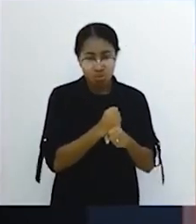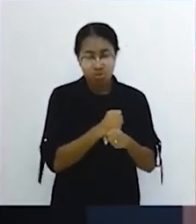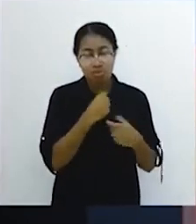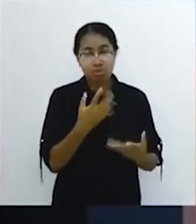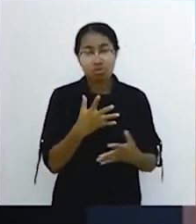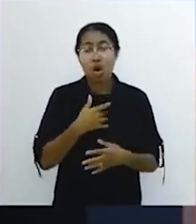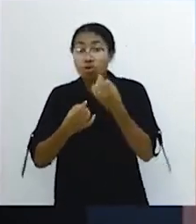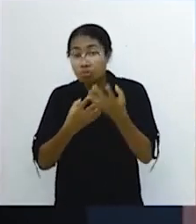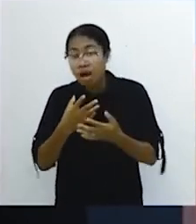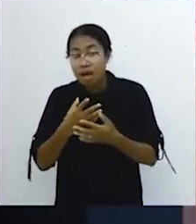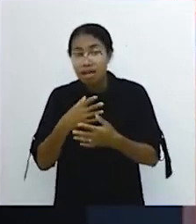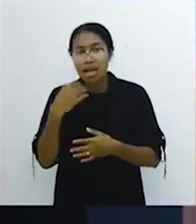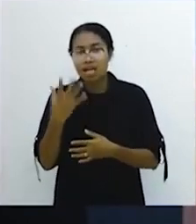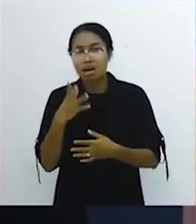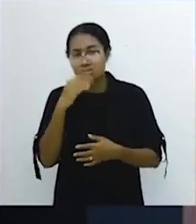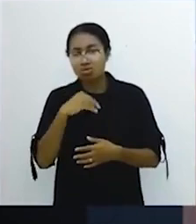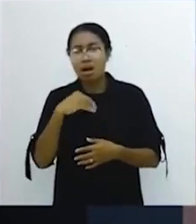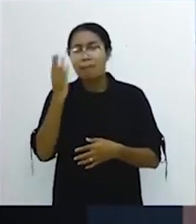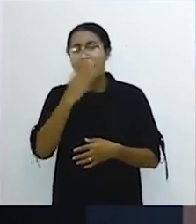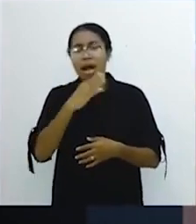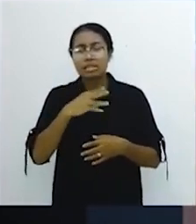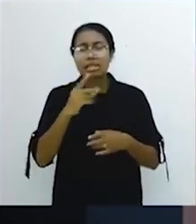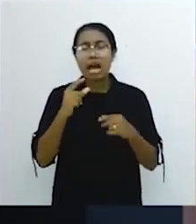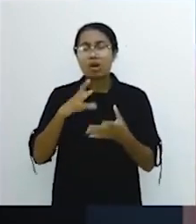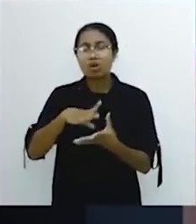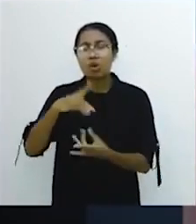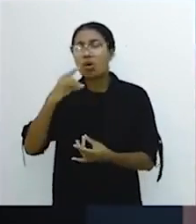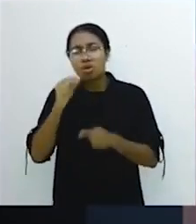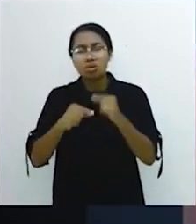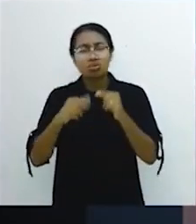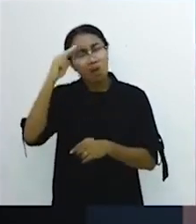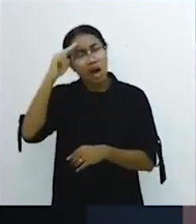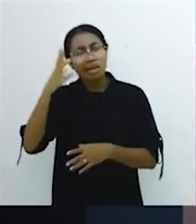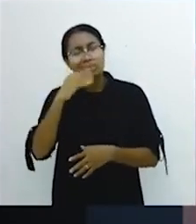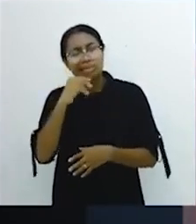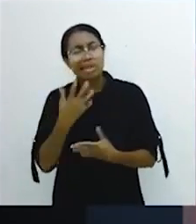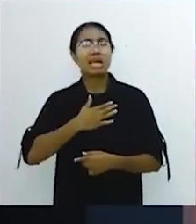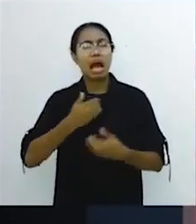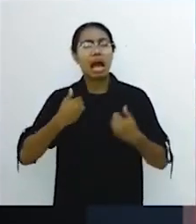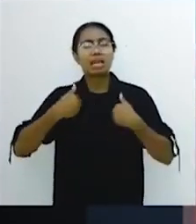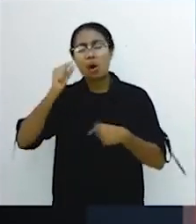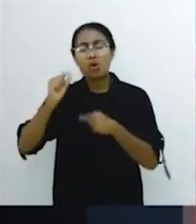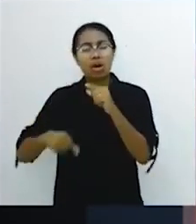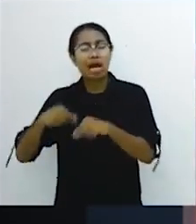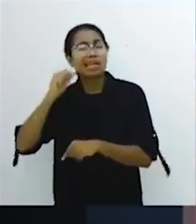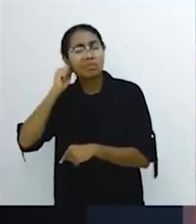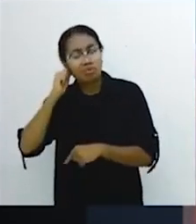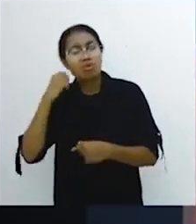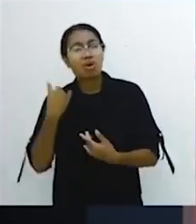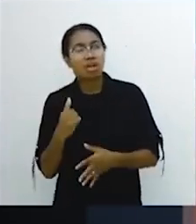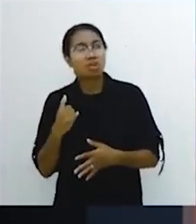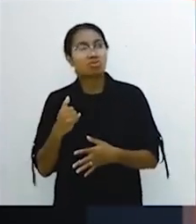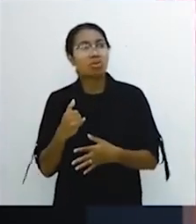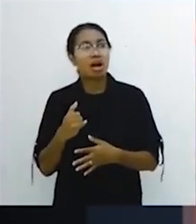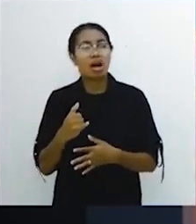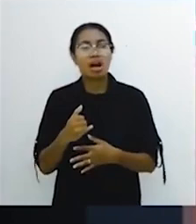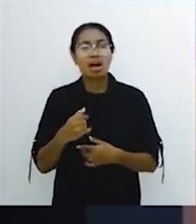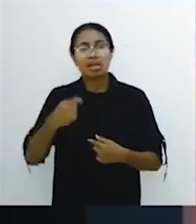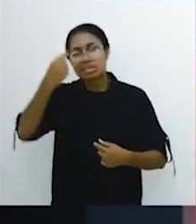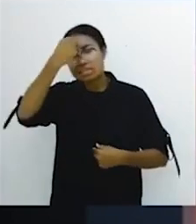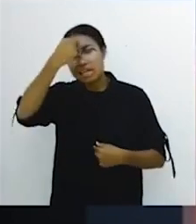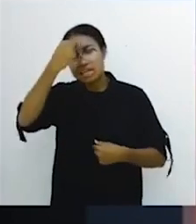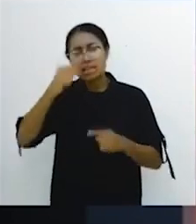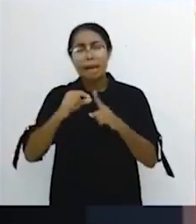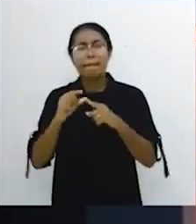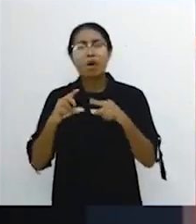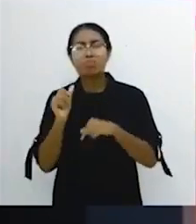Begitu penghutbanya naik. Lalu dia mulai bahasa roh. Lalu dia beri Tuhan bicara pada saya. Ada seorang ibu yang telah mengalami paru sakit paru-paru tujuh